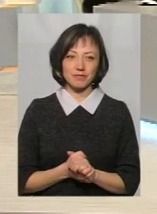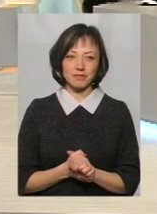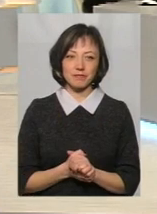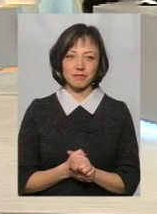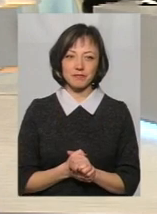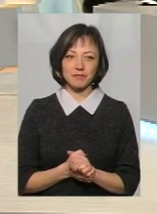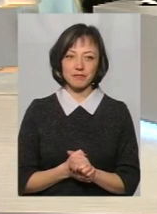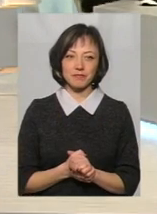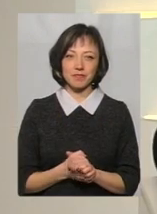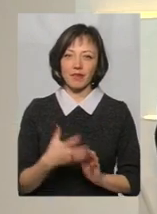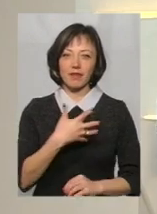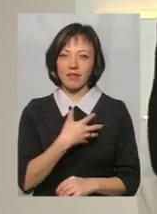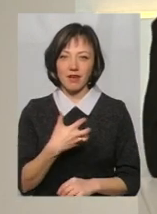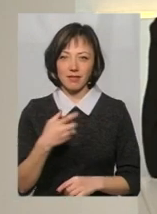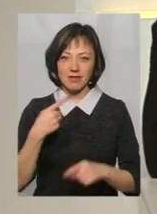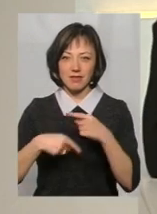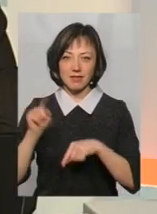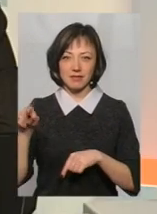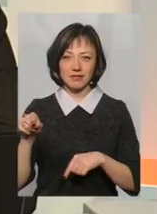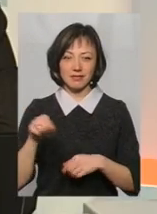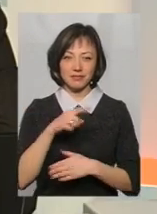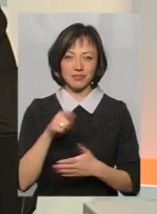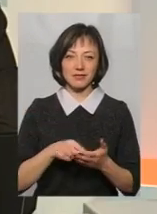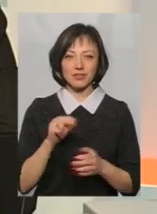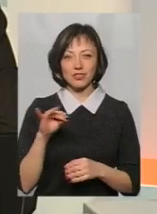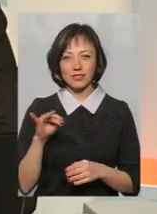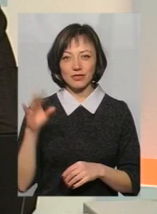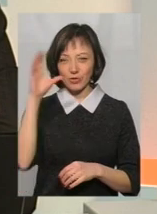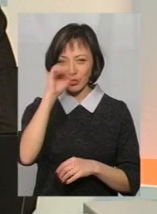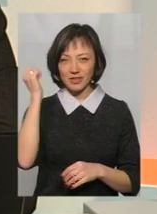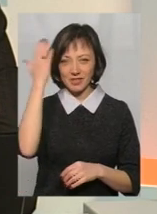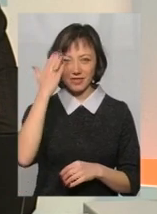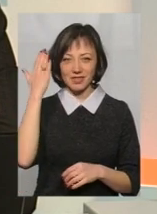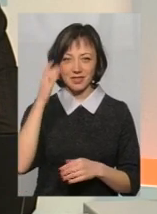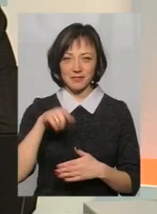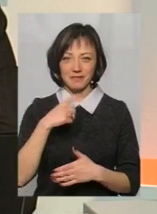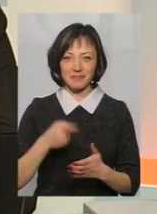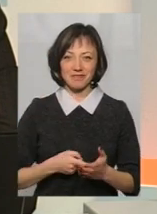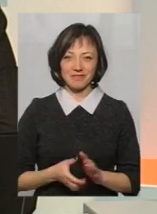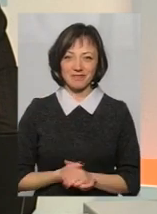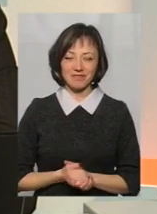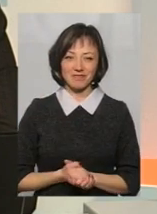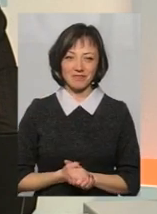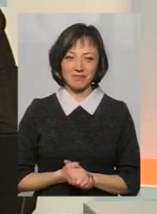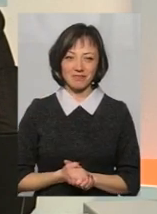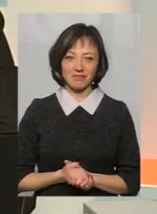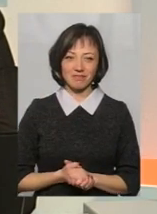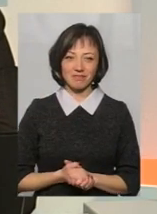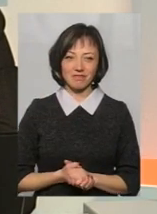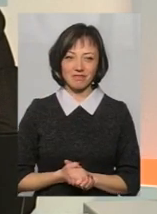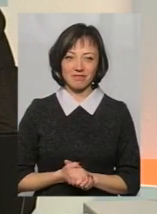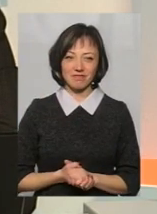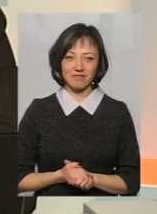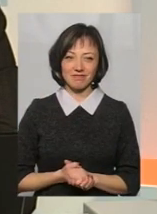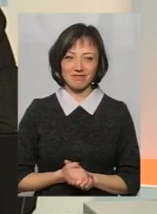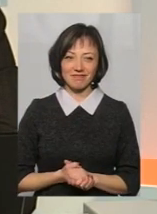Тобто, не тягне вас назад? Чи по ночах, все ж таки, сниться? Ні, ну, Крим, це